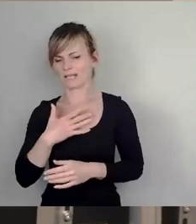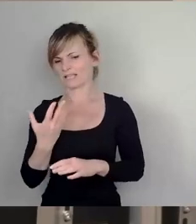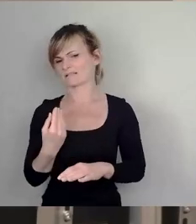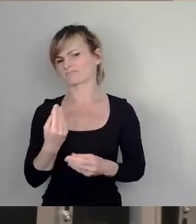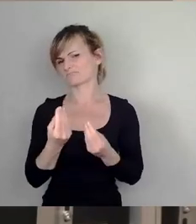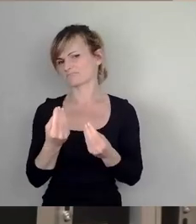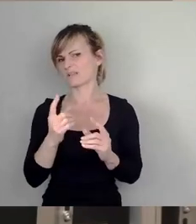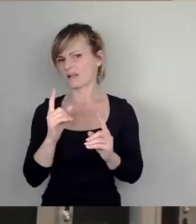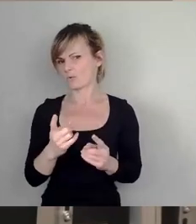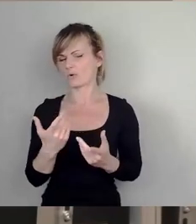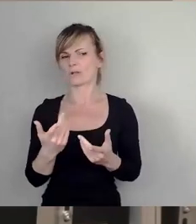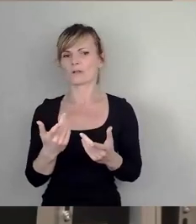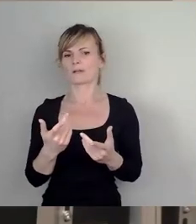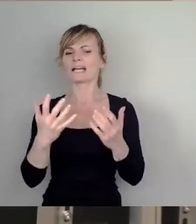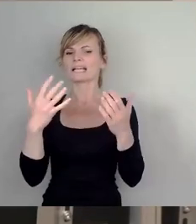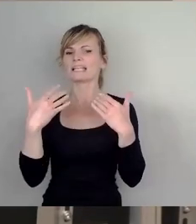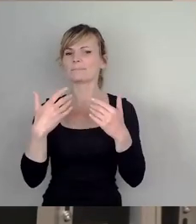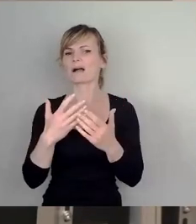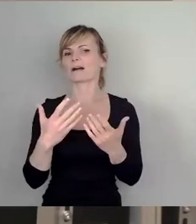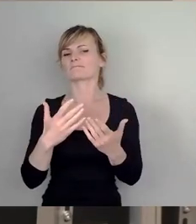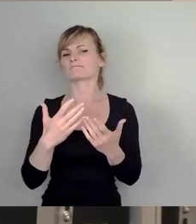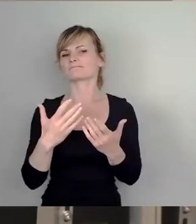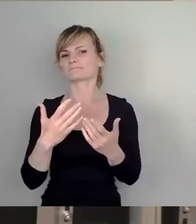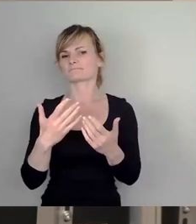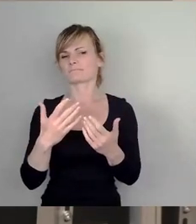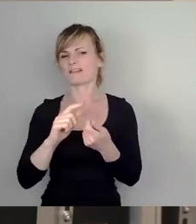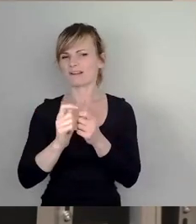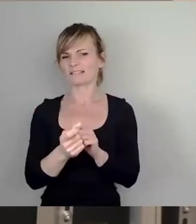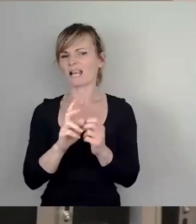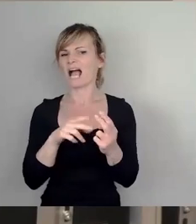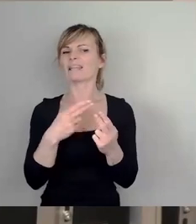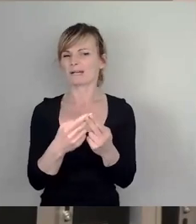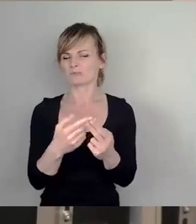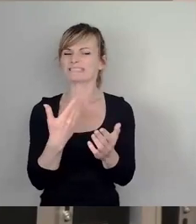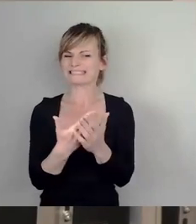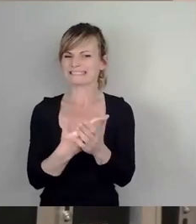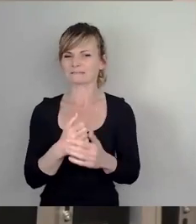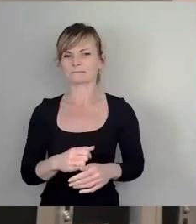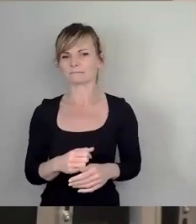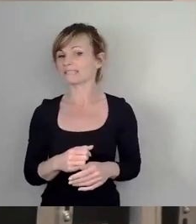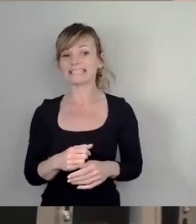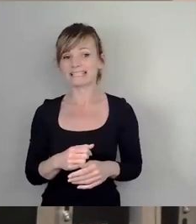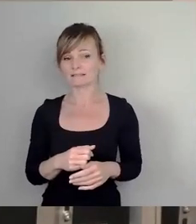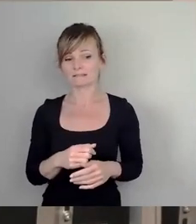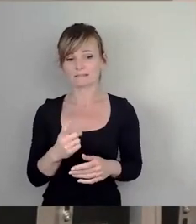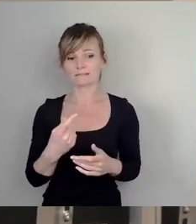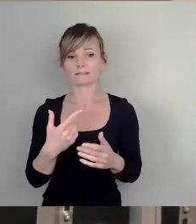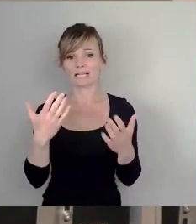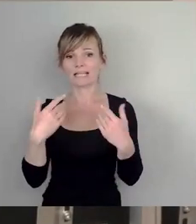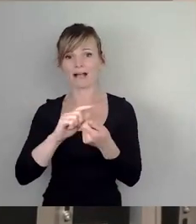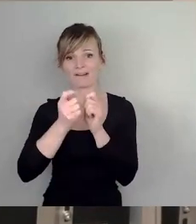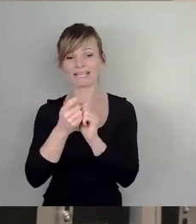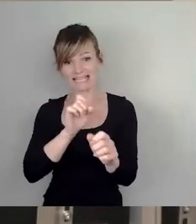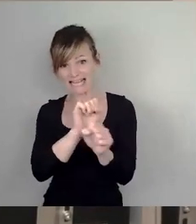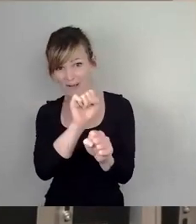Klimawandelanpassungen, darüber sprechen wir hier. Wir sprechen hier nicht darüber, dass der Klimawandel damit bekämpft wird. geht wirklich darum, mit den